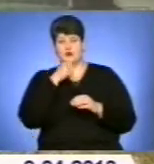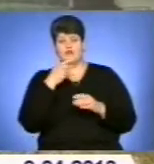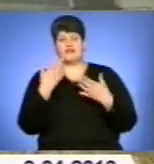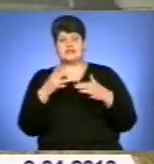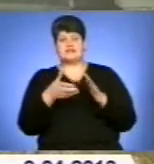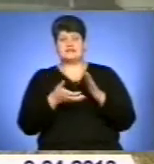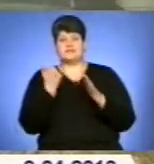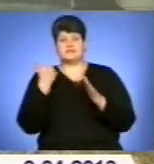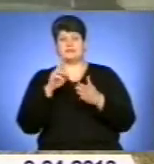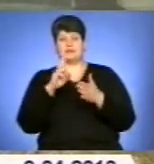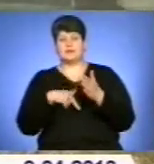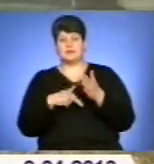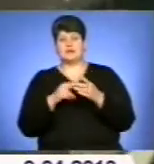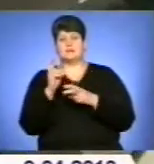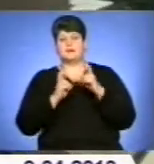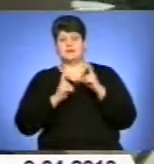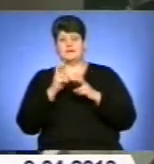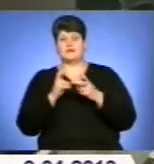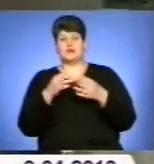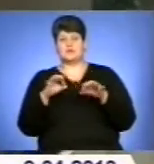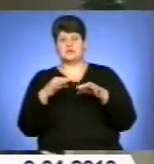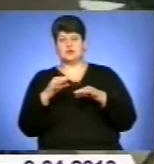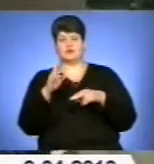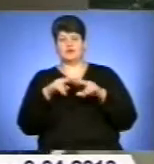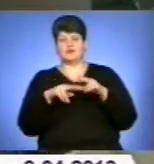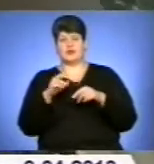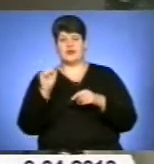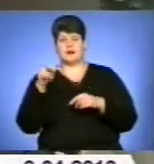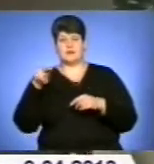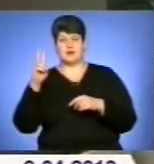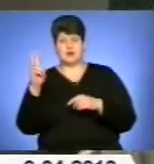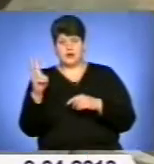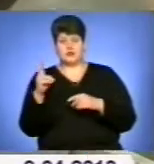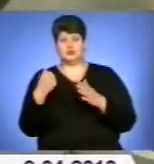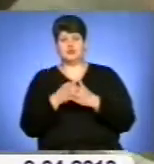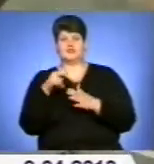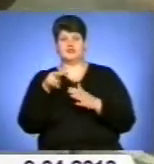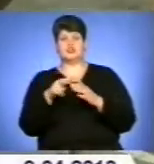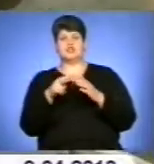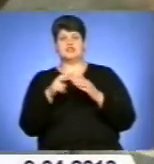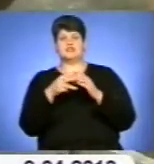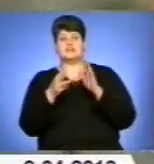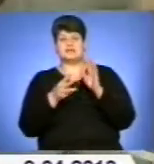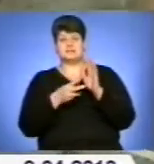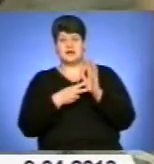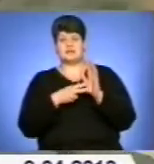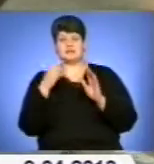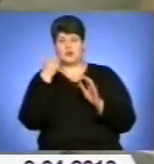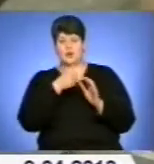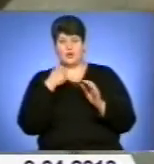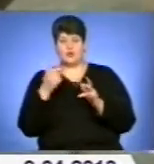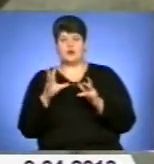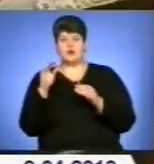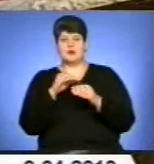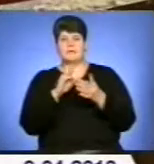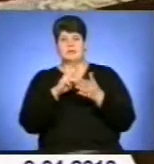оподаткування прибутку підприємства машинобудування для АПК. До 2017 року також не обкладається візним митом матеріали для сільськогосподарського